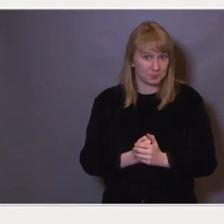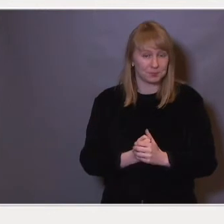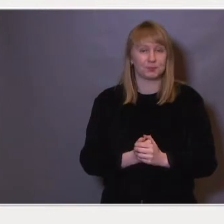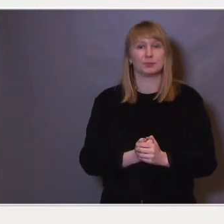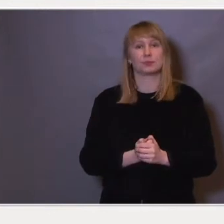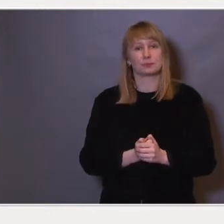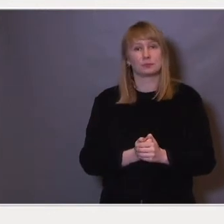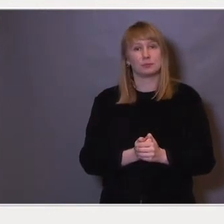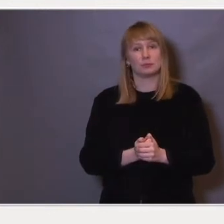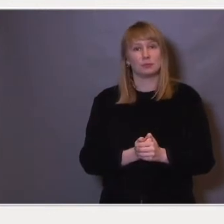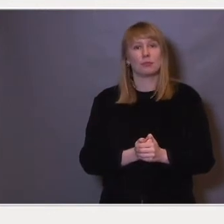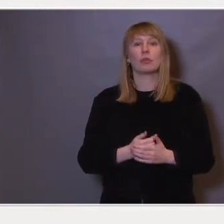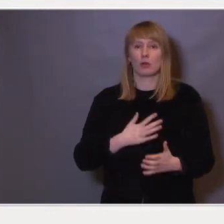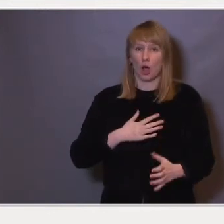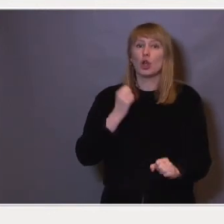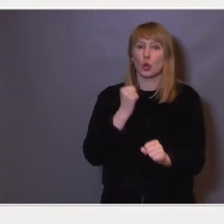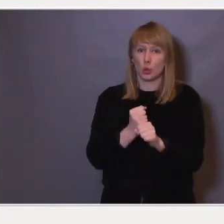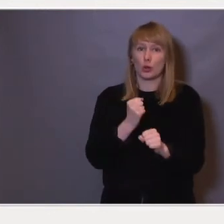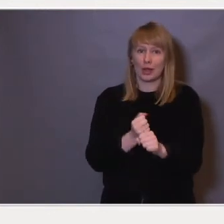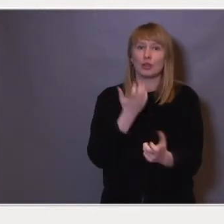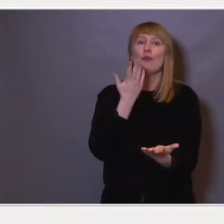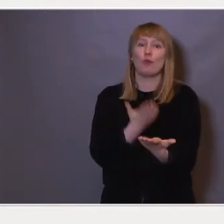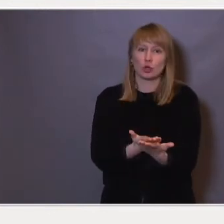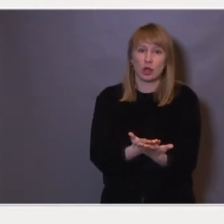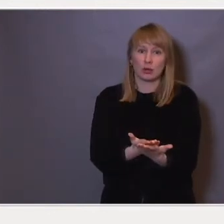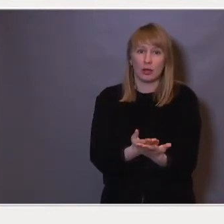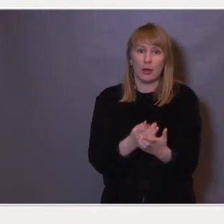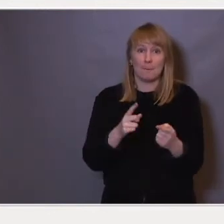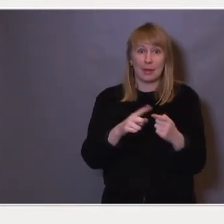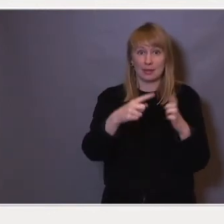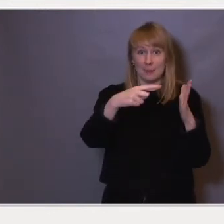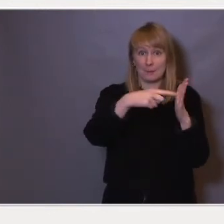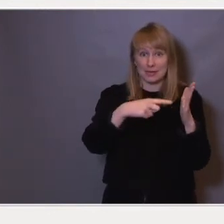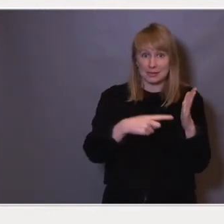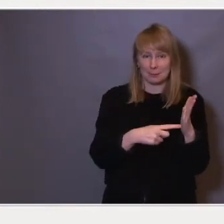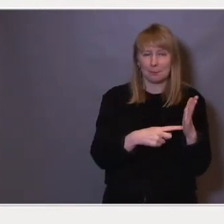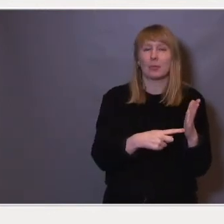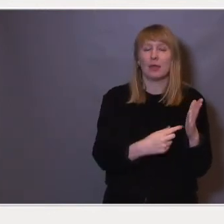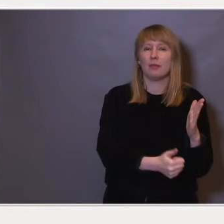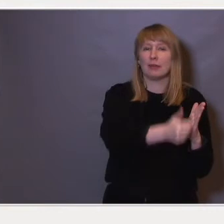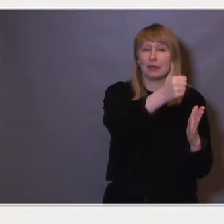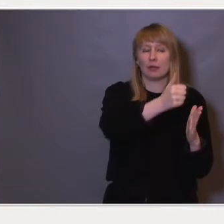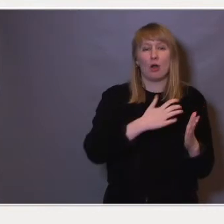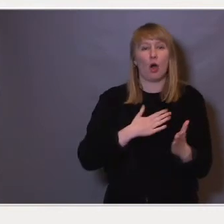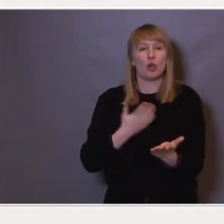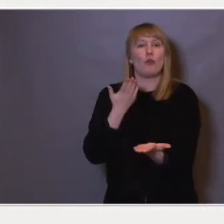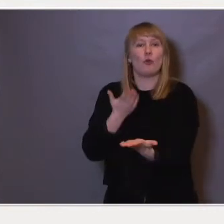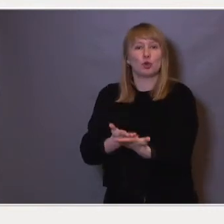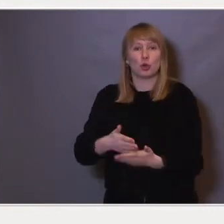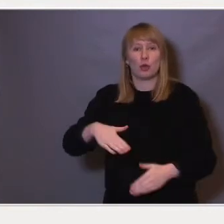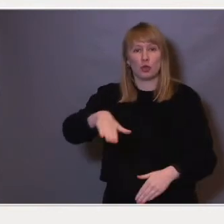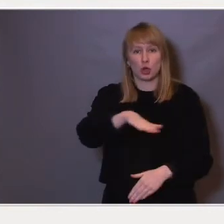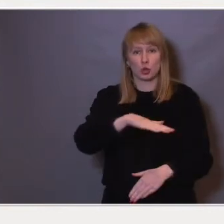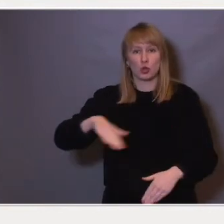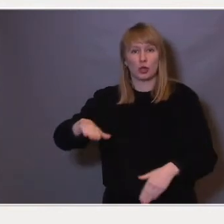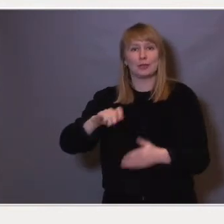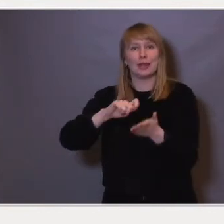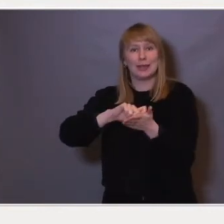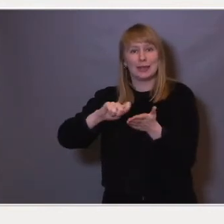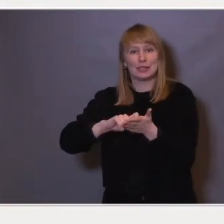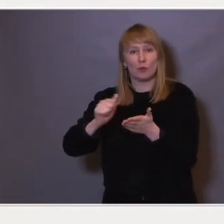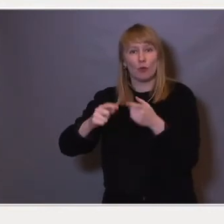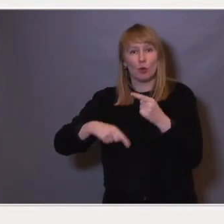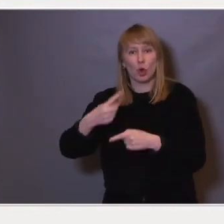har vi en del konkrete forslag, men det prinsippet som er det aller viktigste. Vi har foreslått et nasjonalt register for